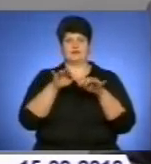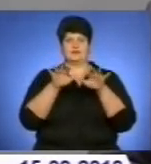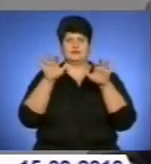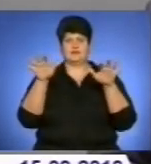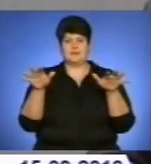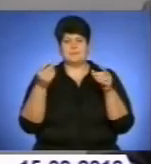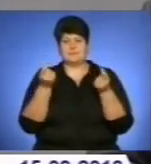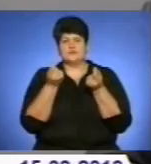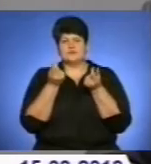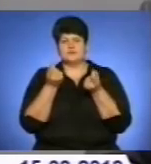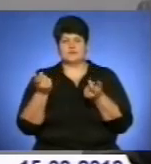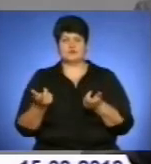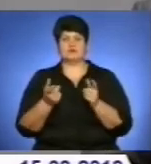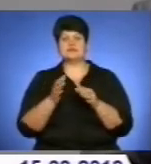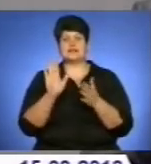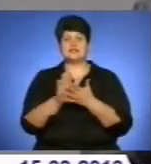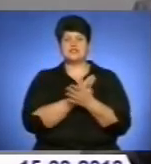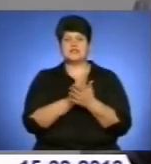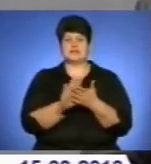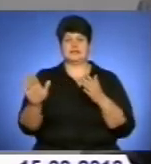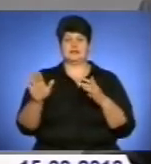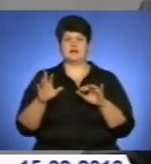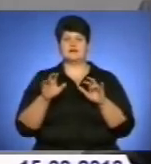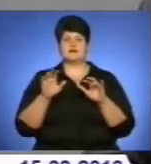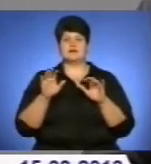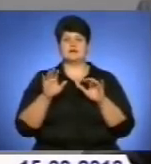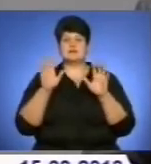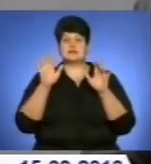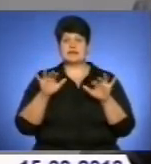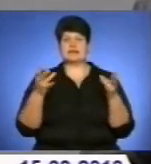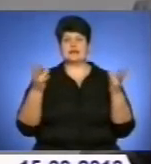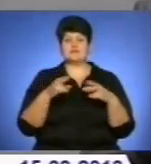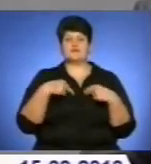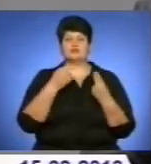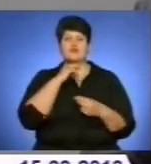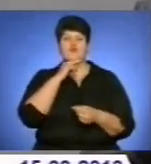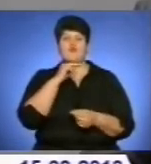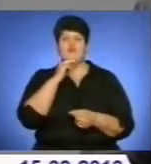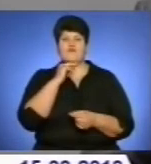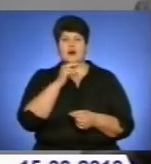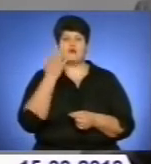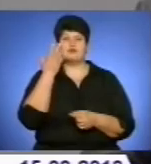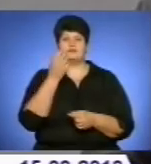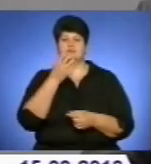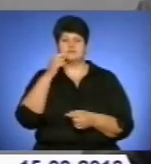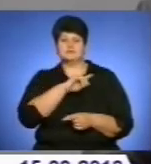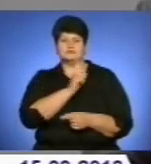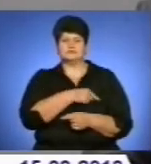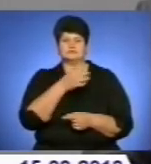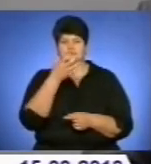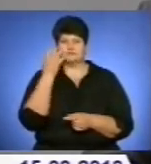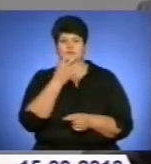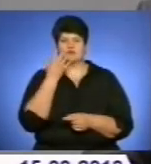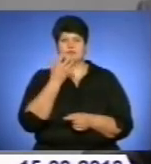стік води і поступове таяння, яке передбачається понеділок, вівторок, це 18 до 20 березня. Я думаю, що